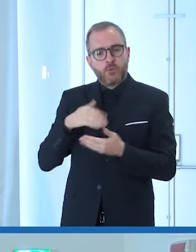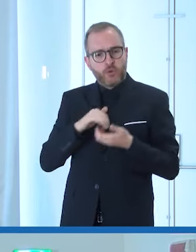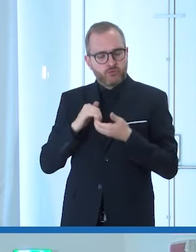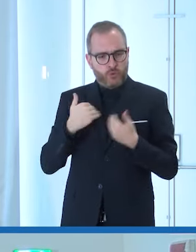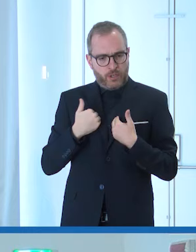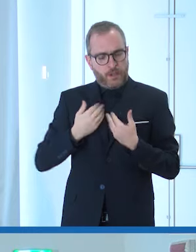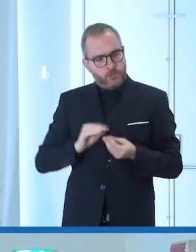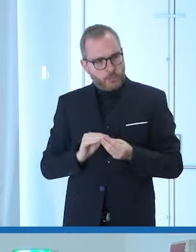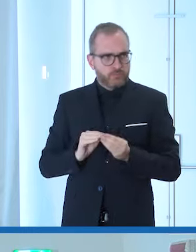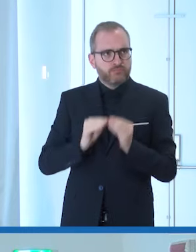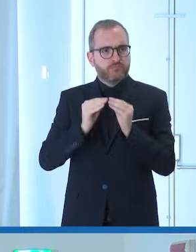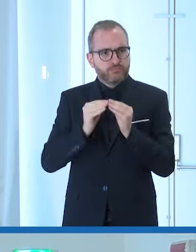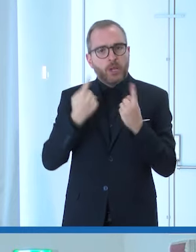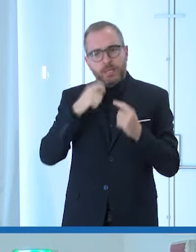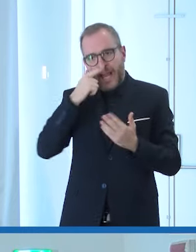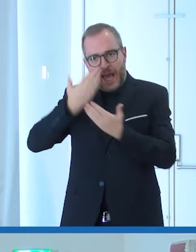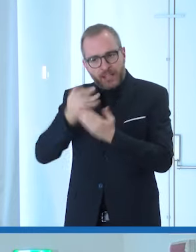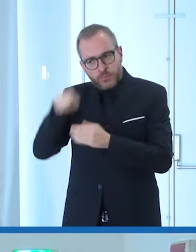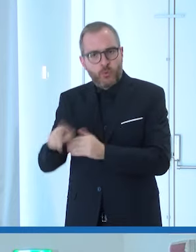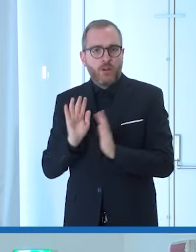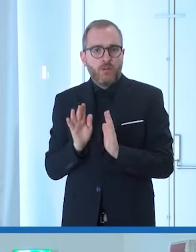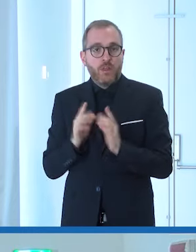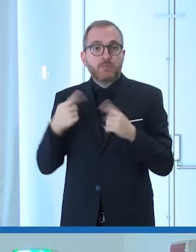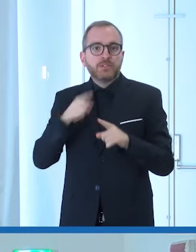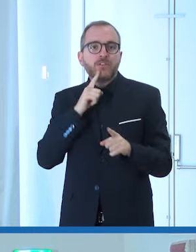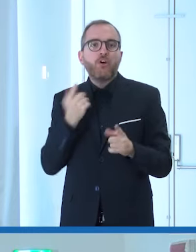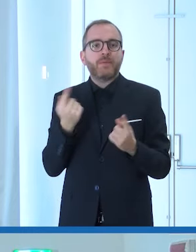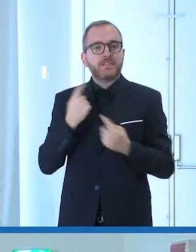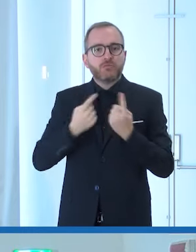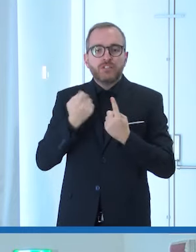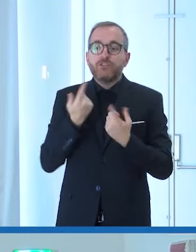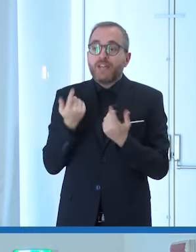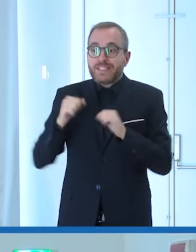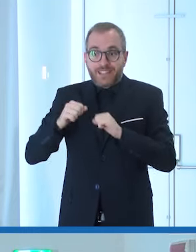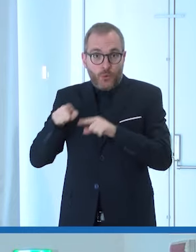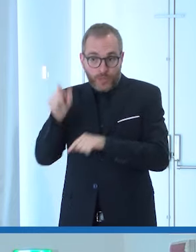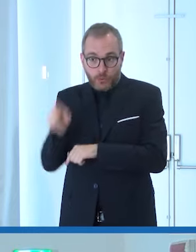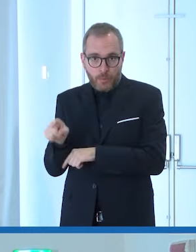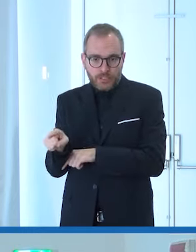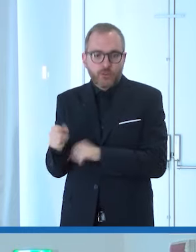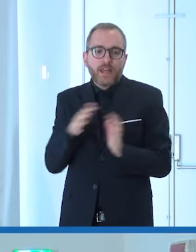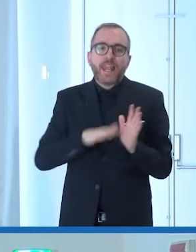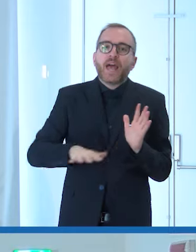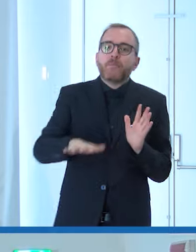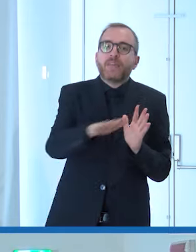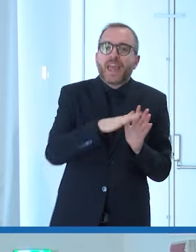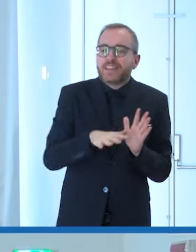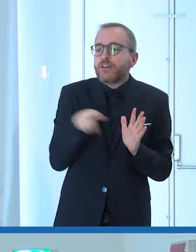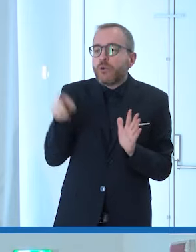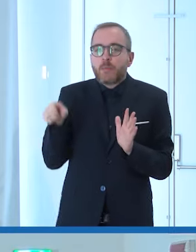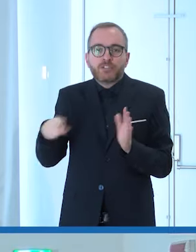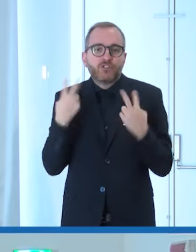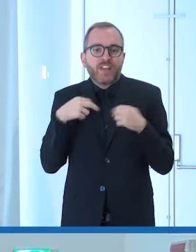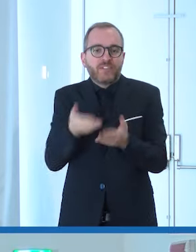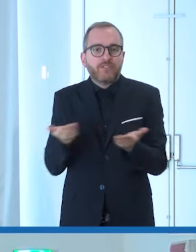non è niente altro che la relazione che il rapporto che esiste fra la condizione di salute di una persona e l'ambiente con il quale questa persona interagisce